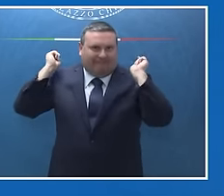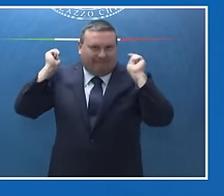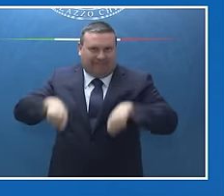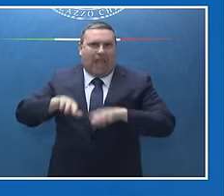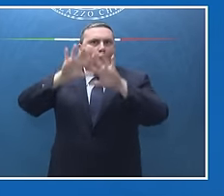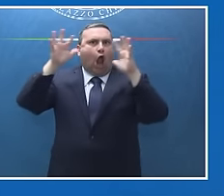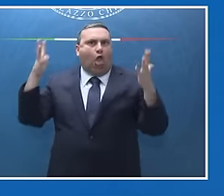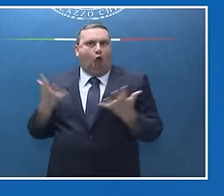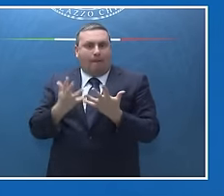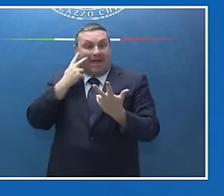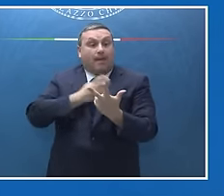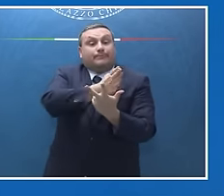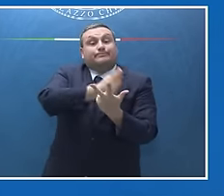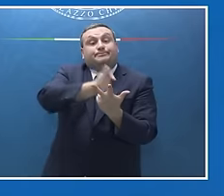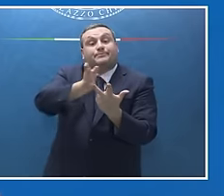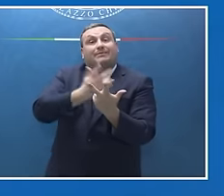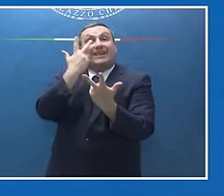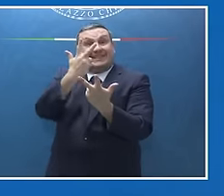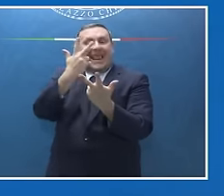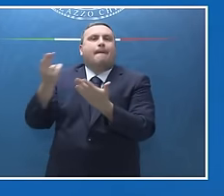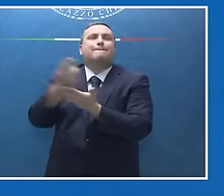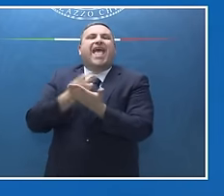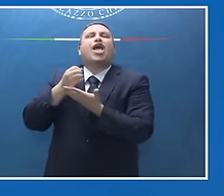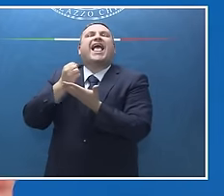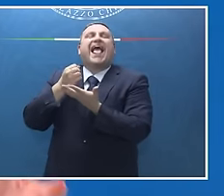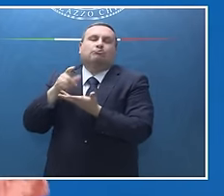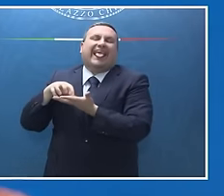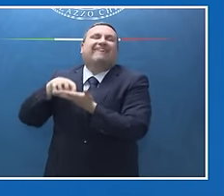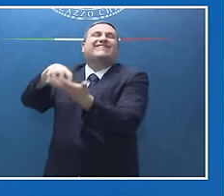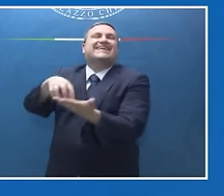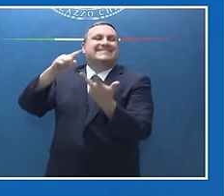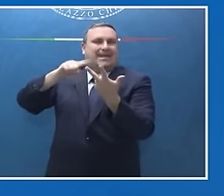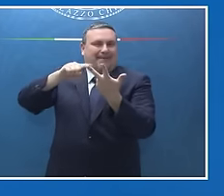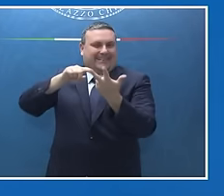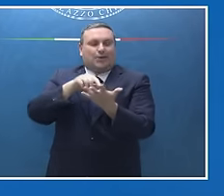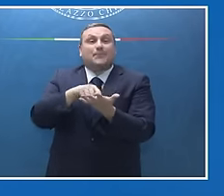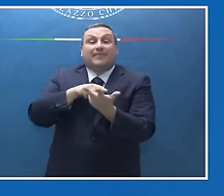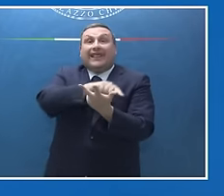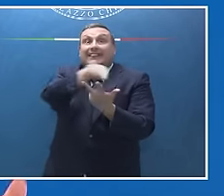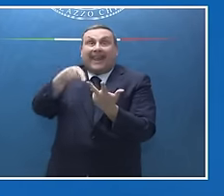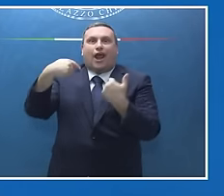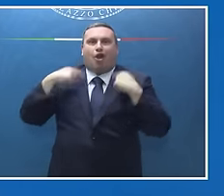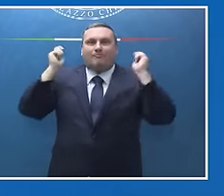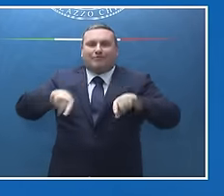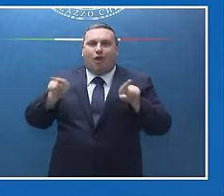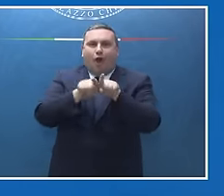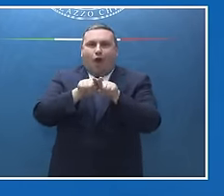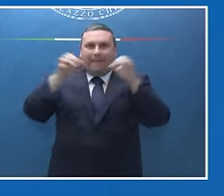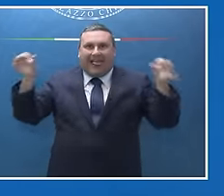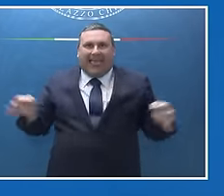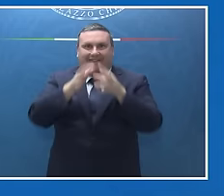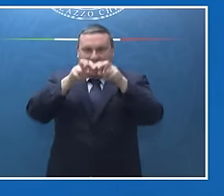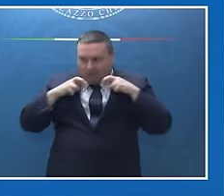sinergia tra questi tre piani di investimenti in Africa noi abbiamo anche organizzato un side event con il coinvolgimento anche